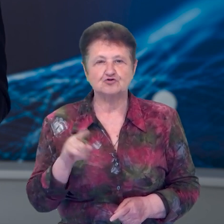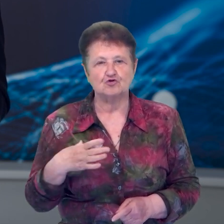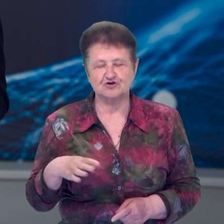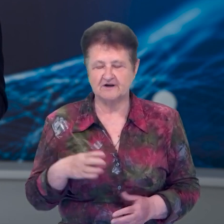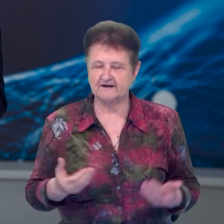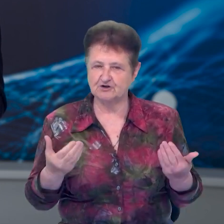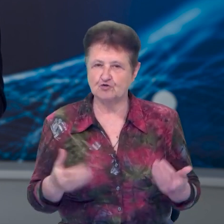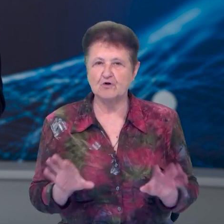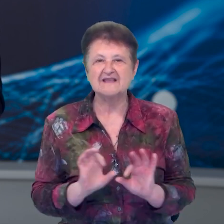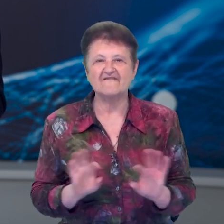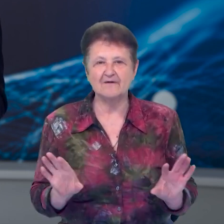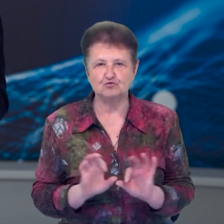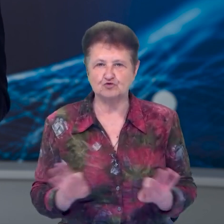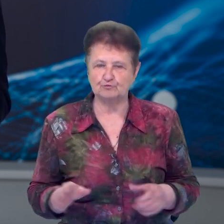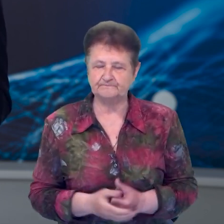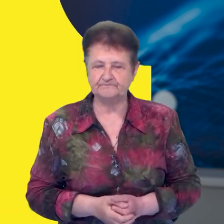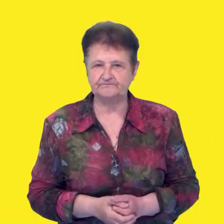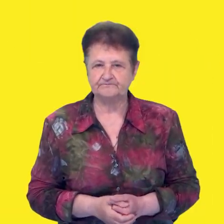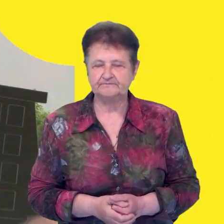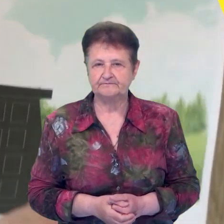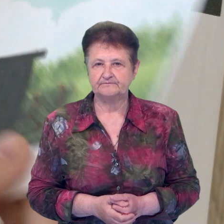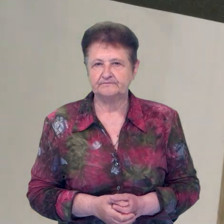чекає на вас сьогодні у випуску, дивіться далі.